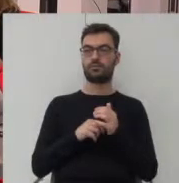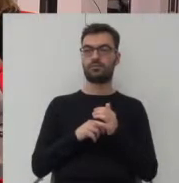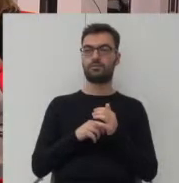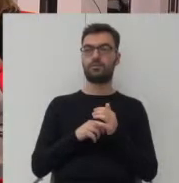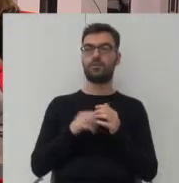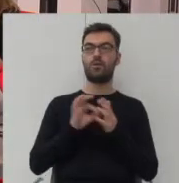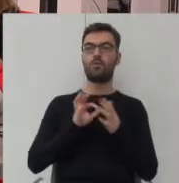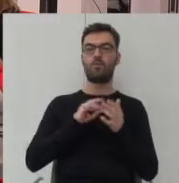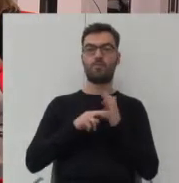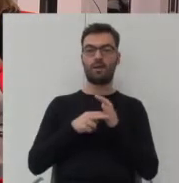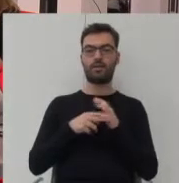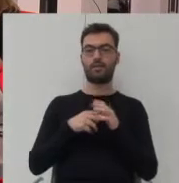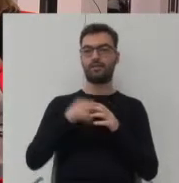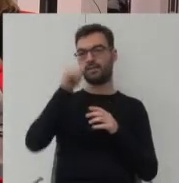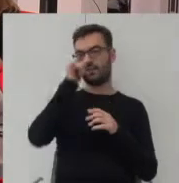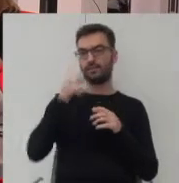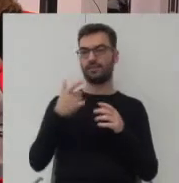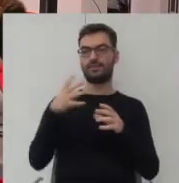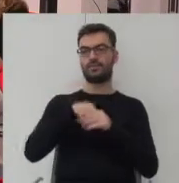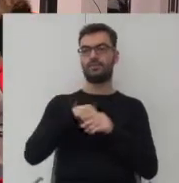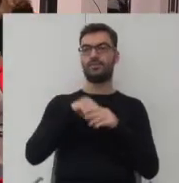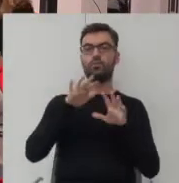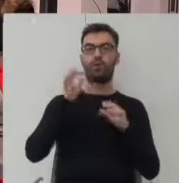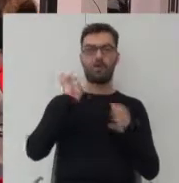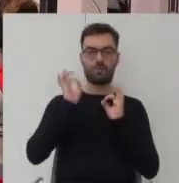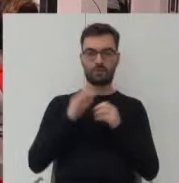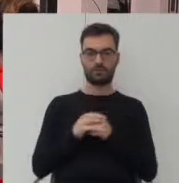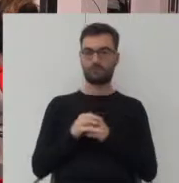a to do siebie, że nie można zawrzeć mi zbyt wielu informacji.